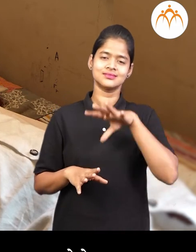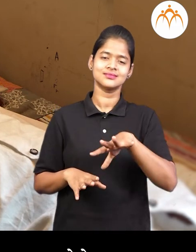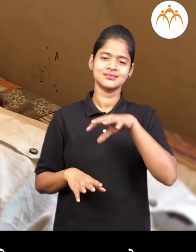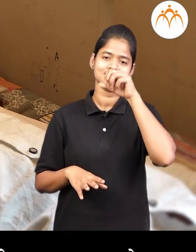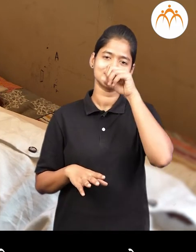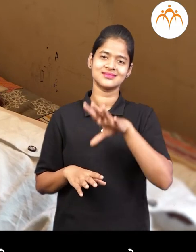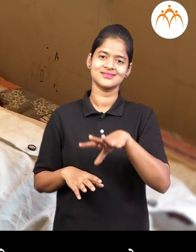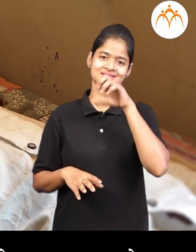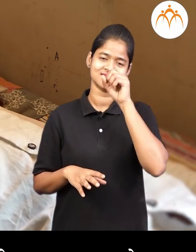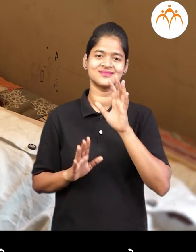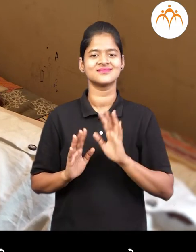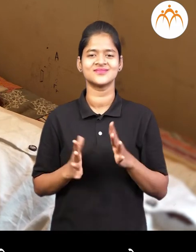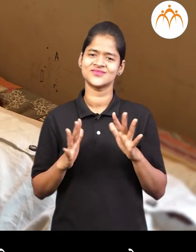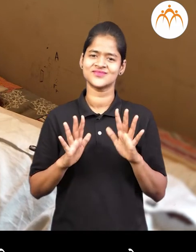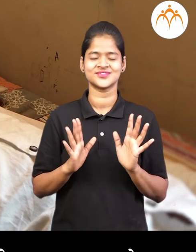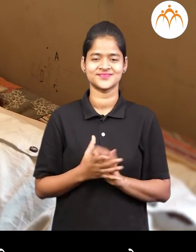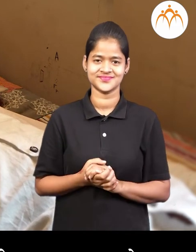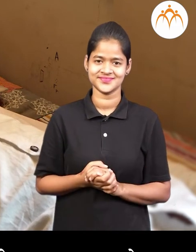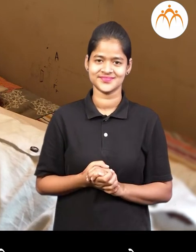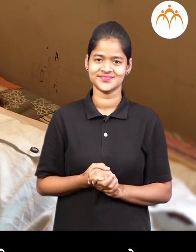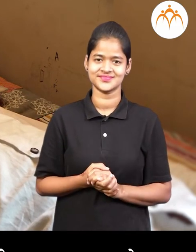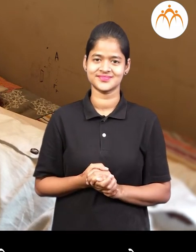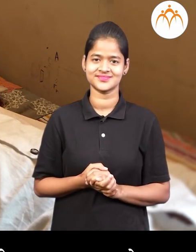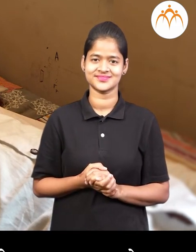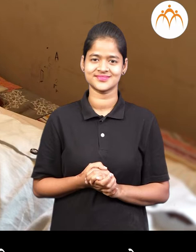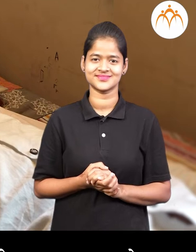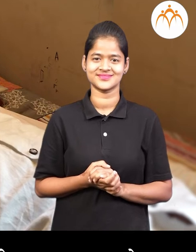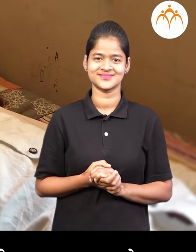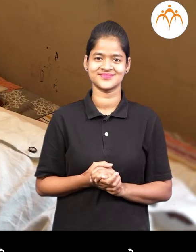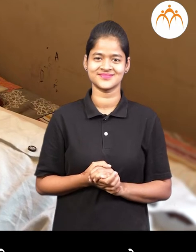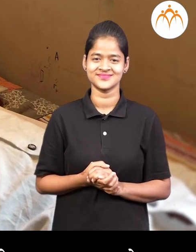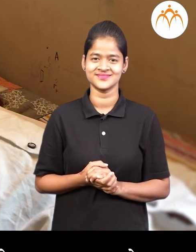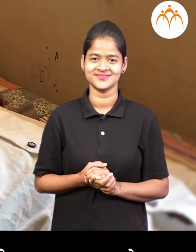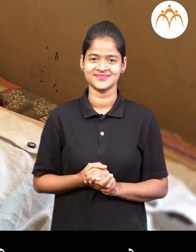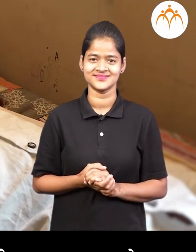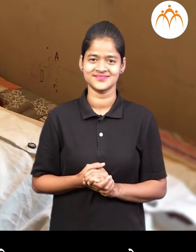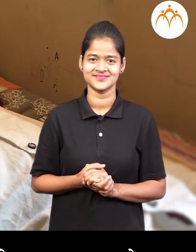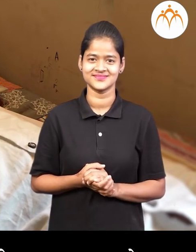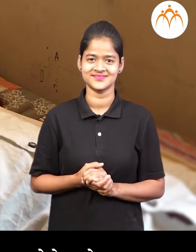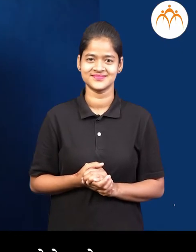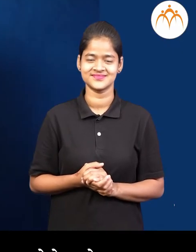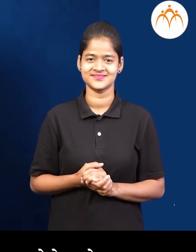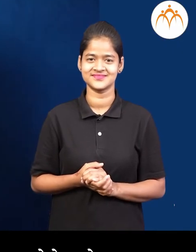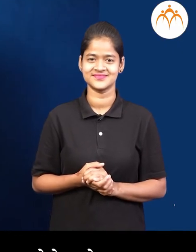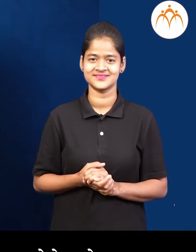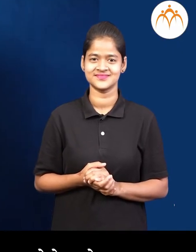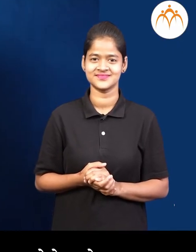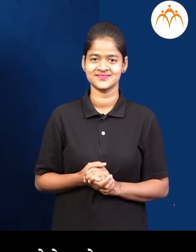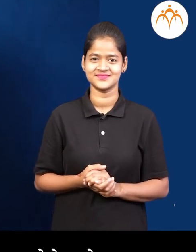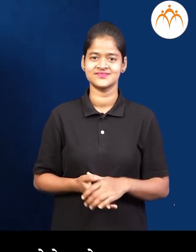घेने आणि नाकातिल हवा बाहेर सोडने अस सतत चालुवस्त आपन